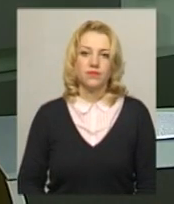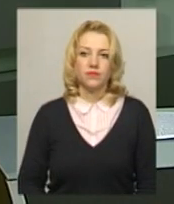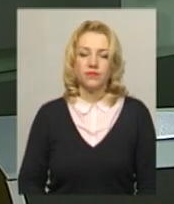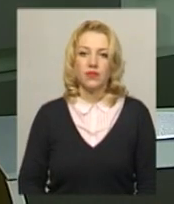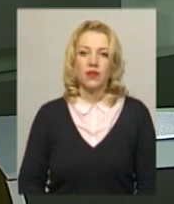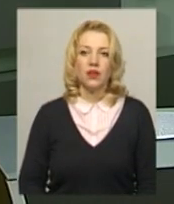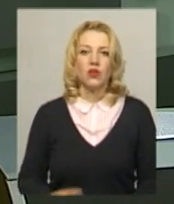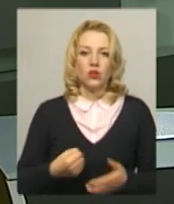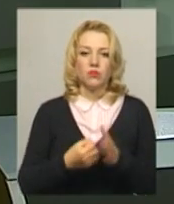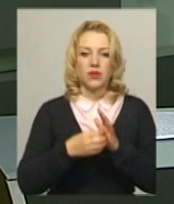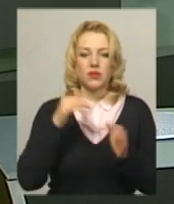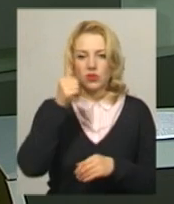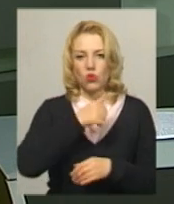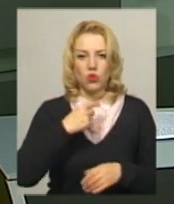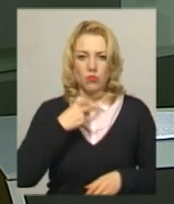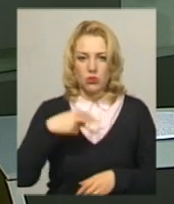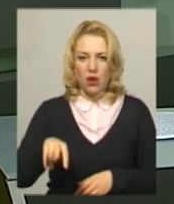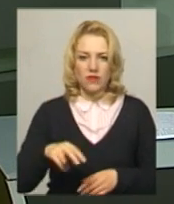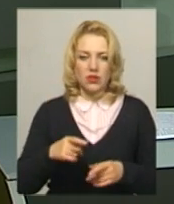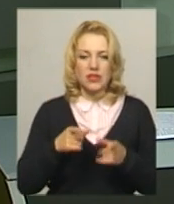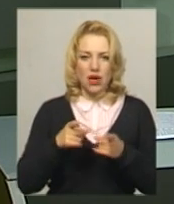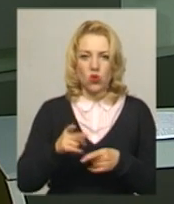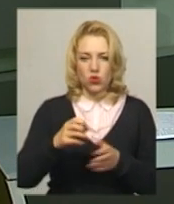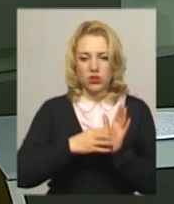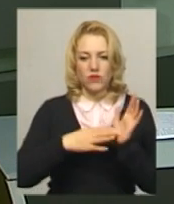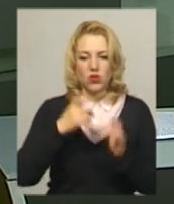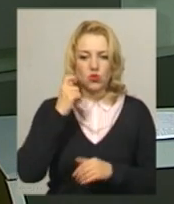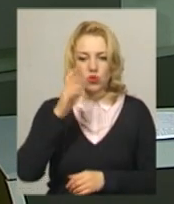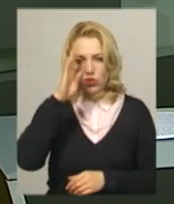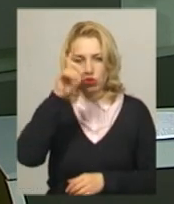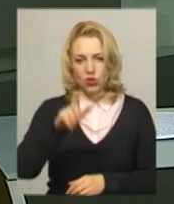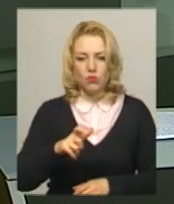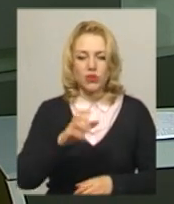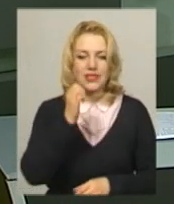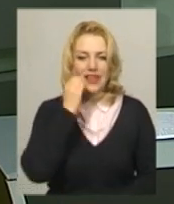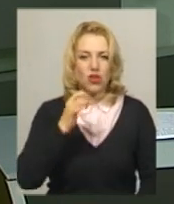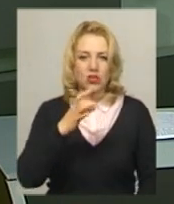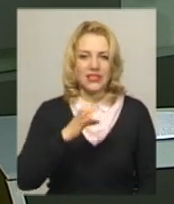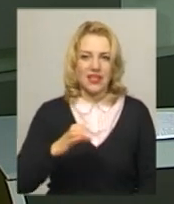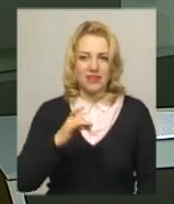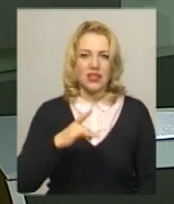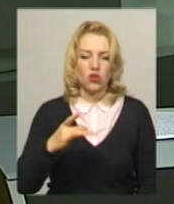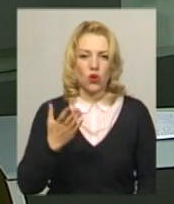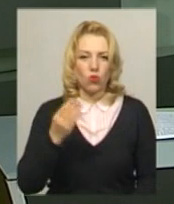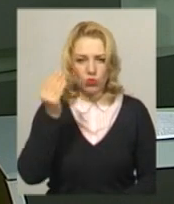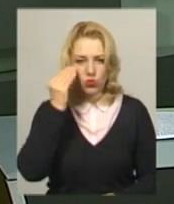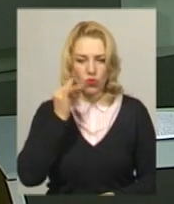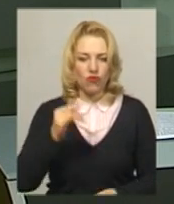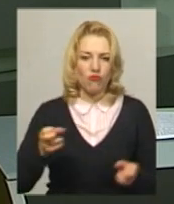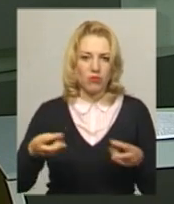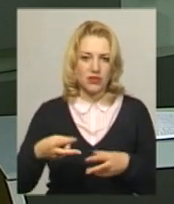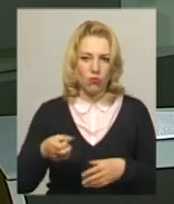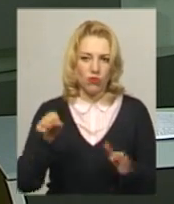До 15 років позбавлення волі загрожує 19-річному жителю Старосинявського району, котрого підозрюють в умисному